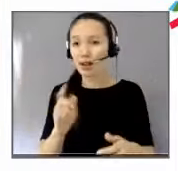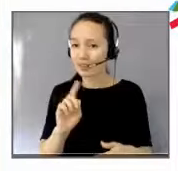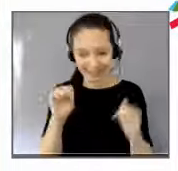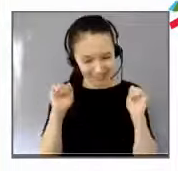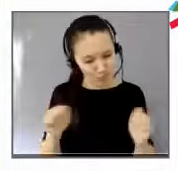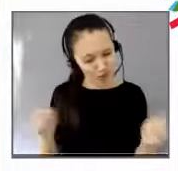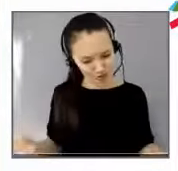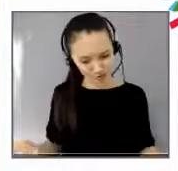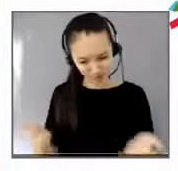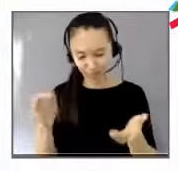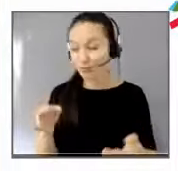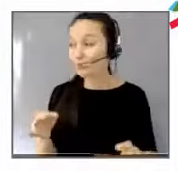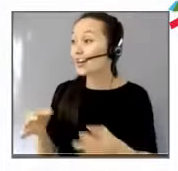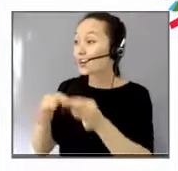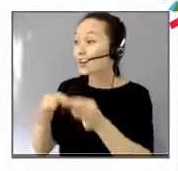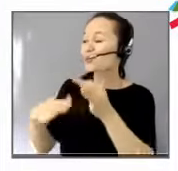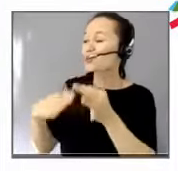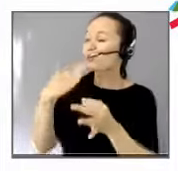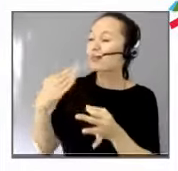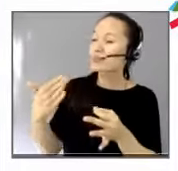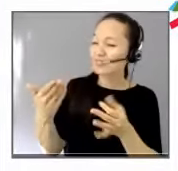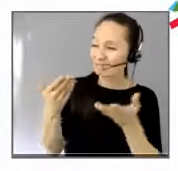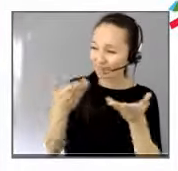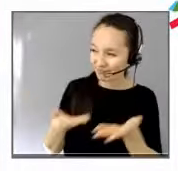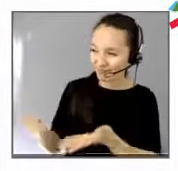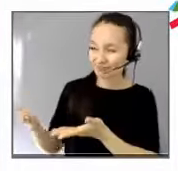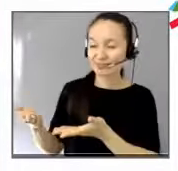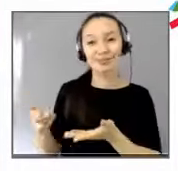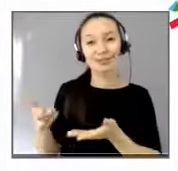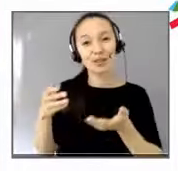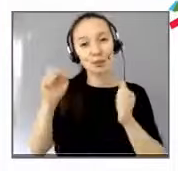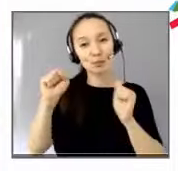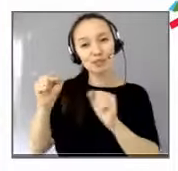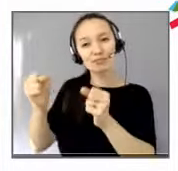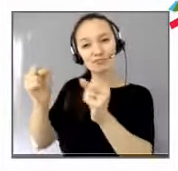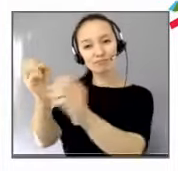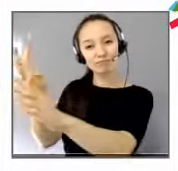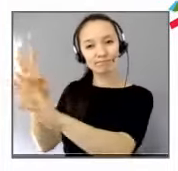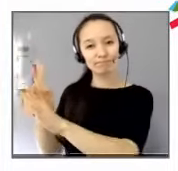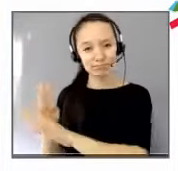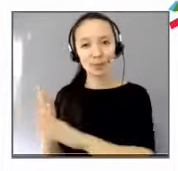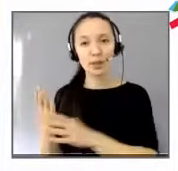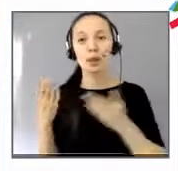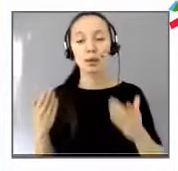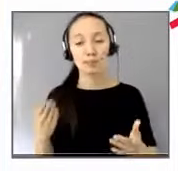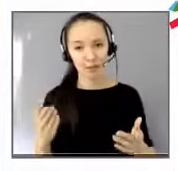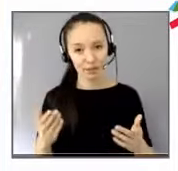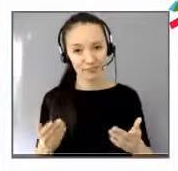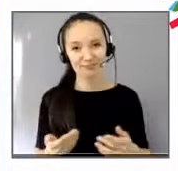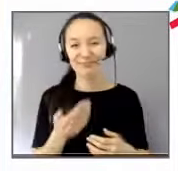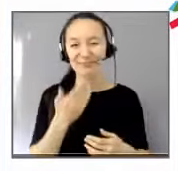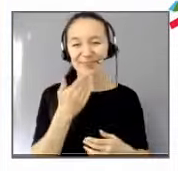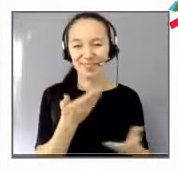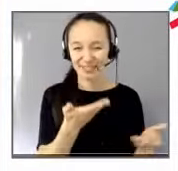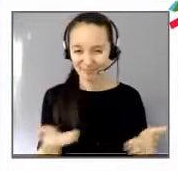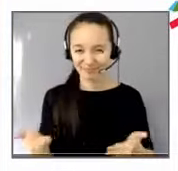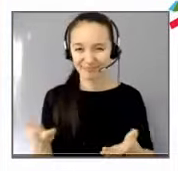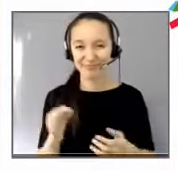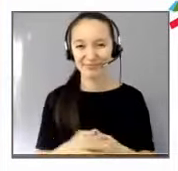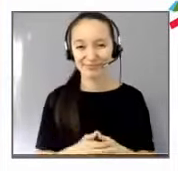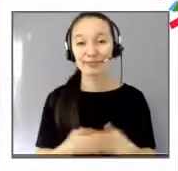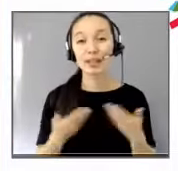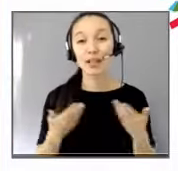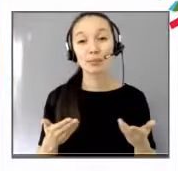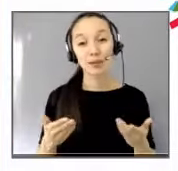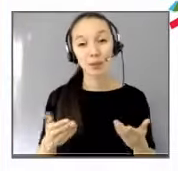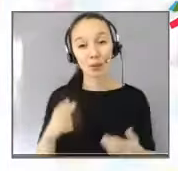tous. Je vous invite à rejoindre la salle par ce côté-ci. j'appelle maintenant, allez-y, je vous en prie, j'appelle maintenant la présidente